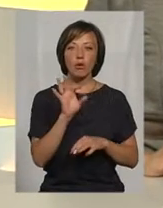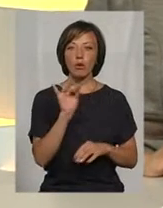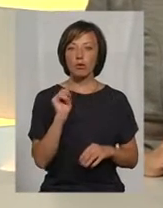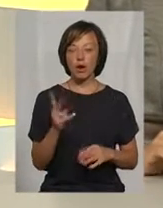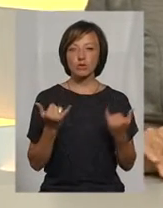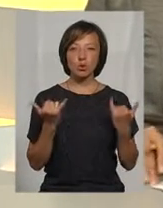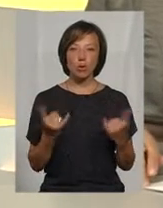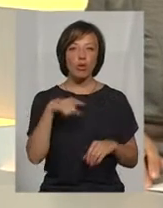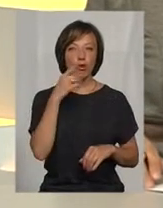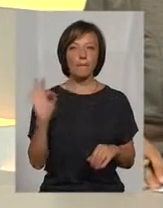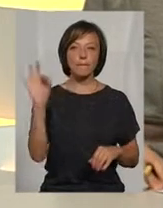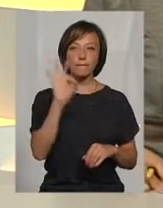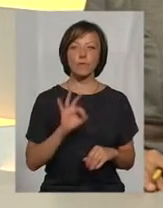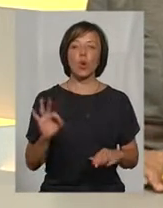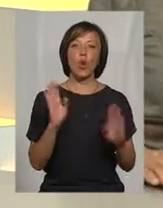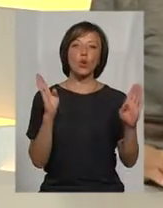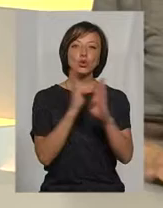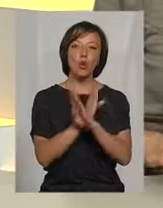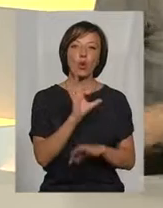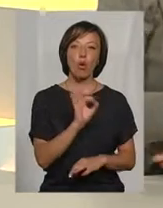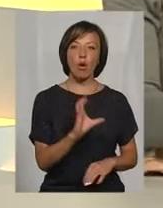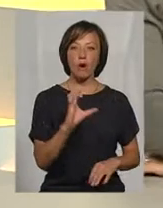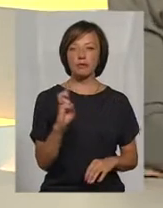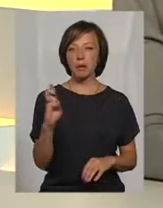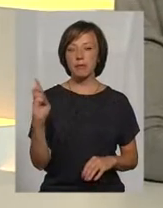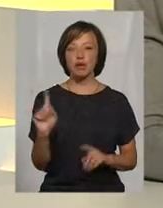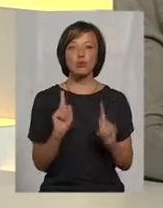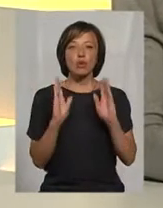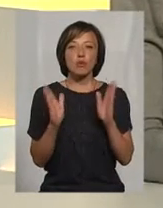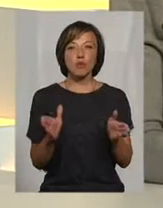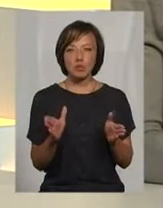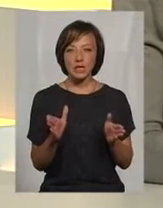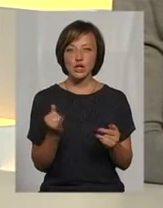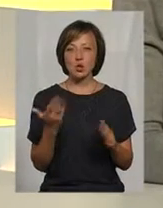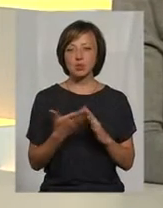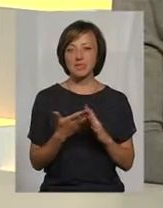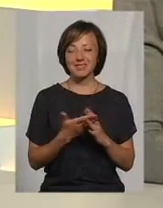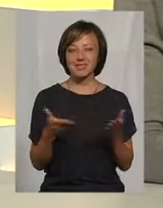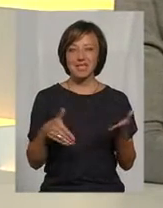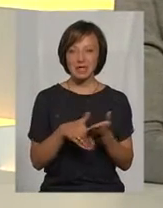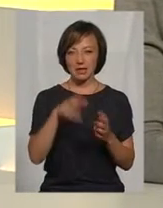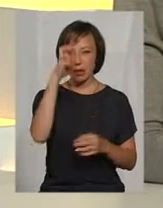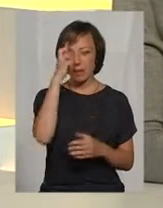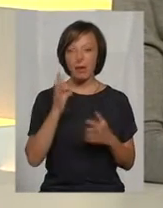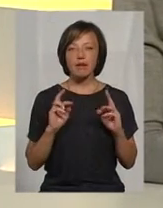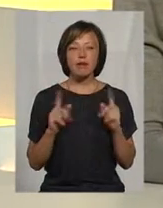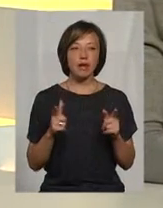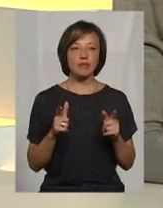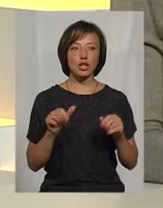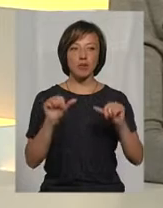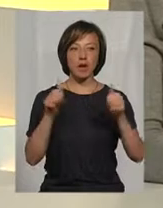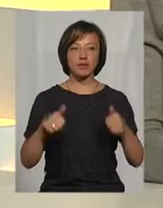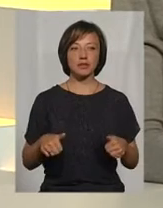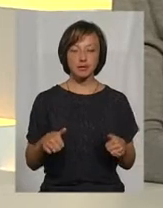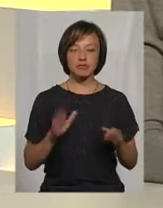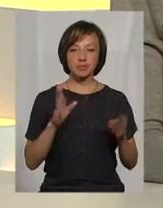І сьогодні ми говоримо про долю ОСББ та що буде із субсидіями. Яким чином пільги та субсидії